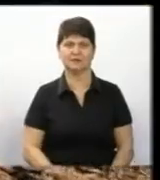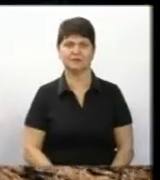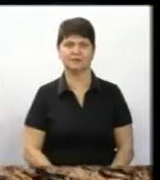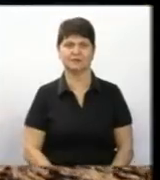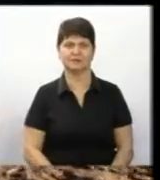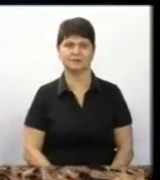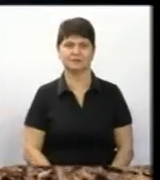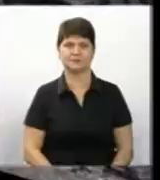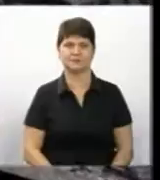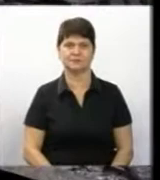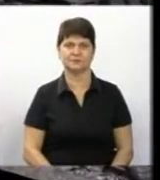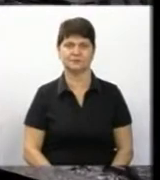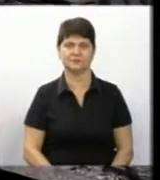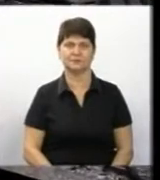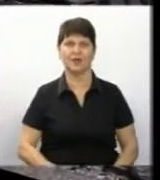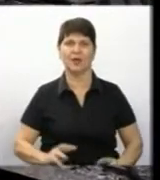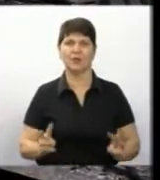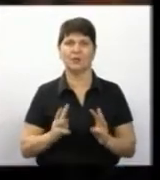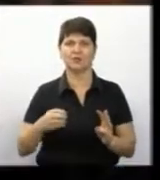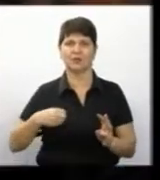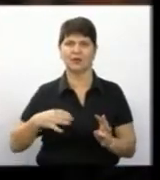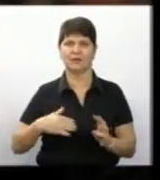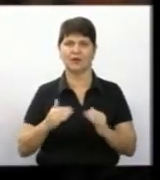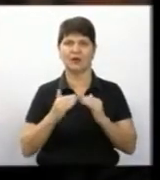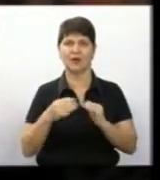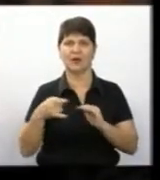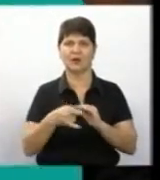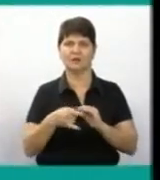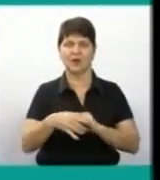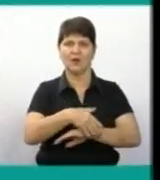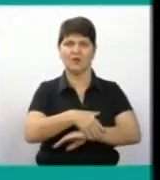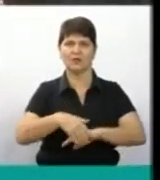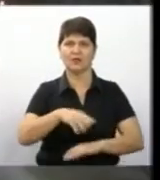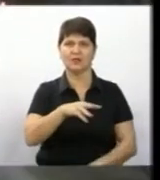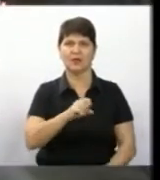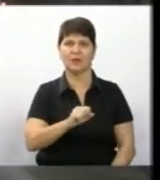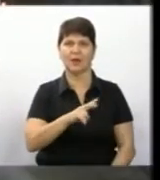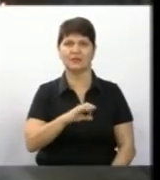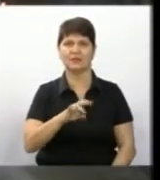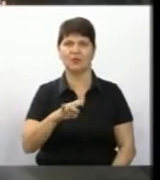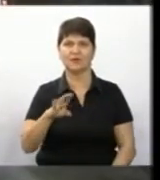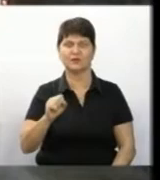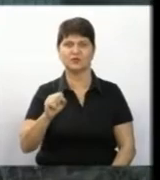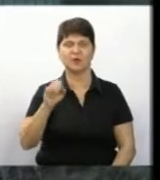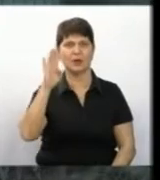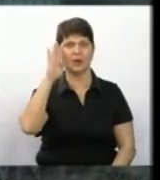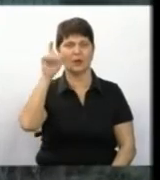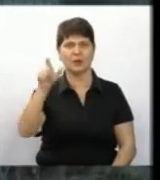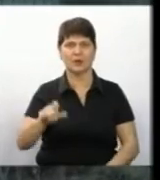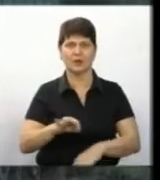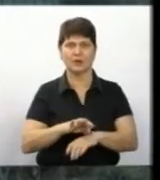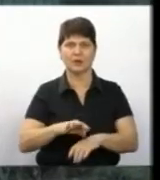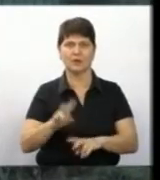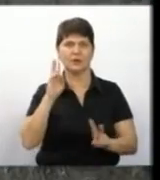Музика Пожежа в приватних гаражах по вулиці Максимовича. Тіло невідомого чоловіка із ножовими пораненнями